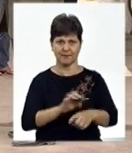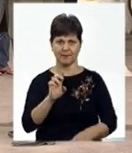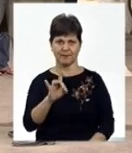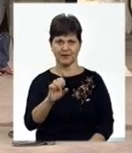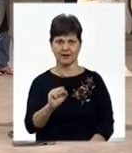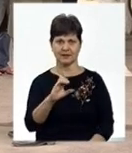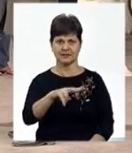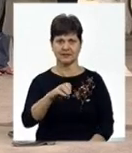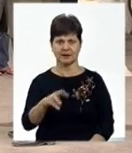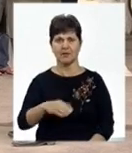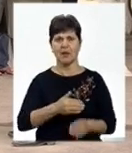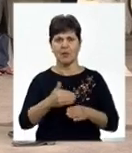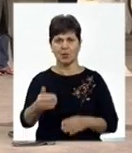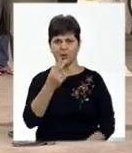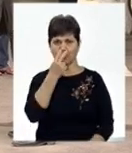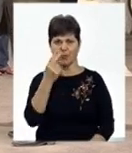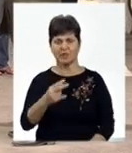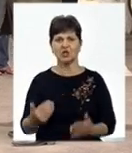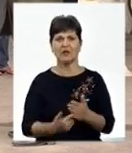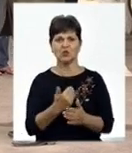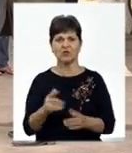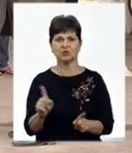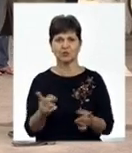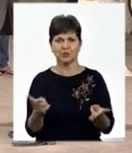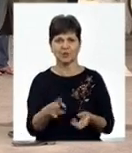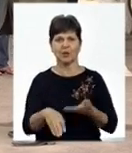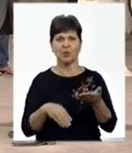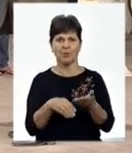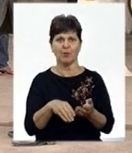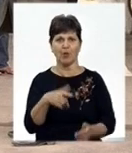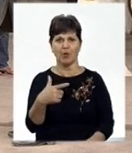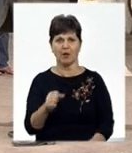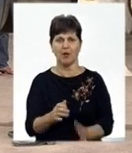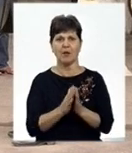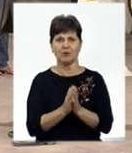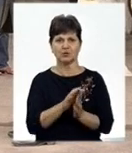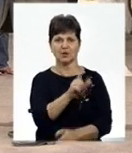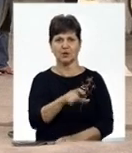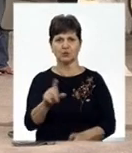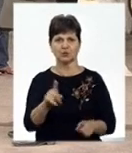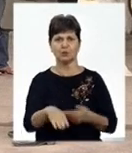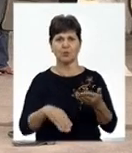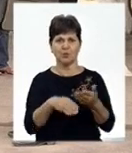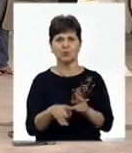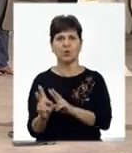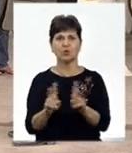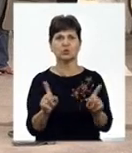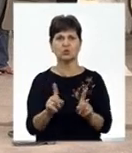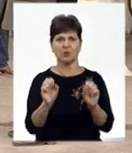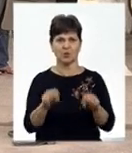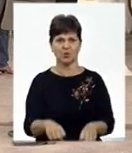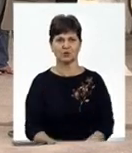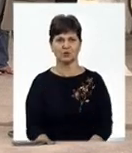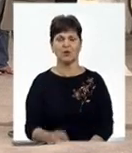а потім побачила в новинах, що потрібна допомога. Просили люди, щоб допоможіть, хто може, як.